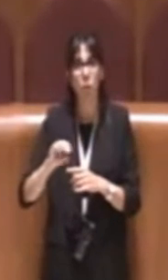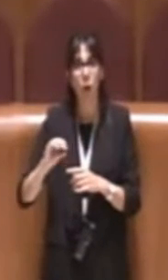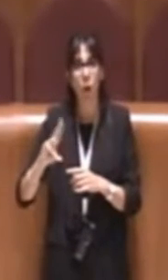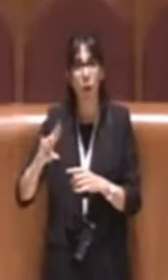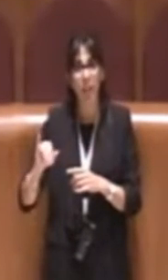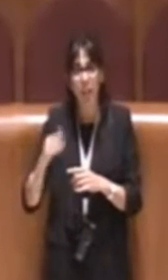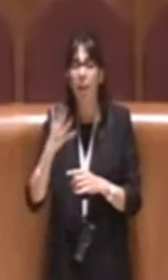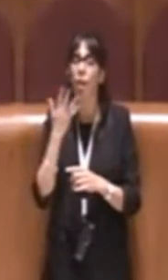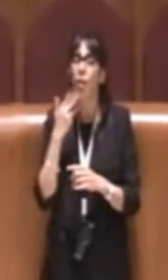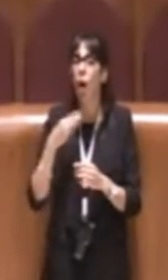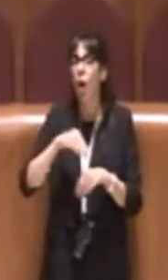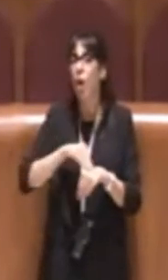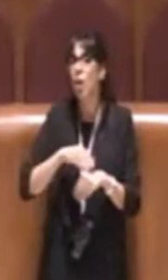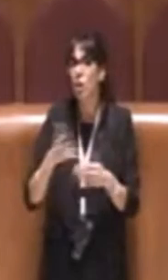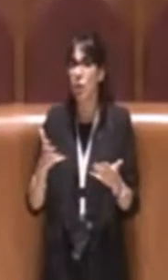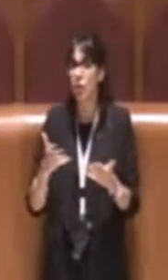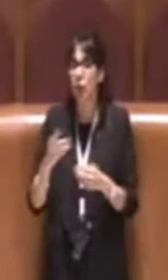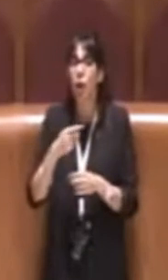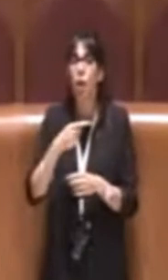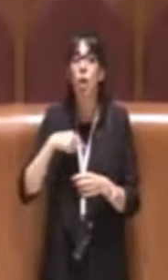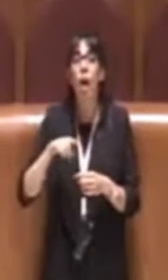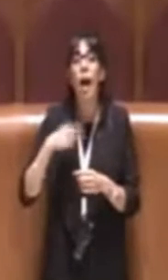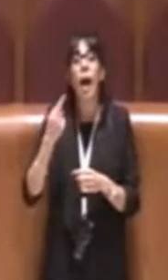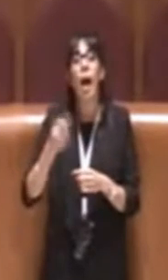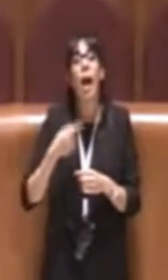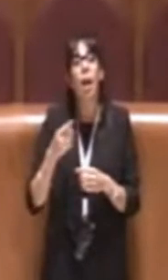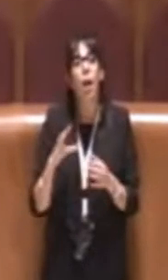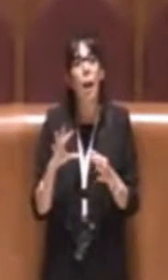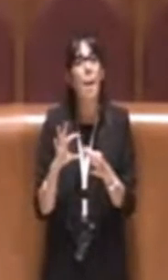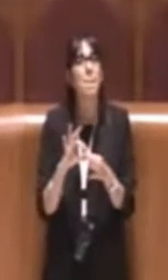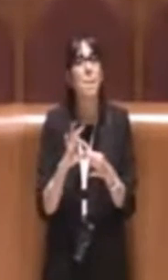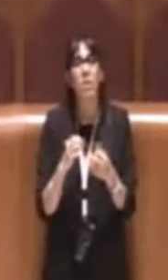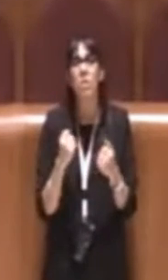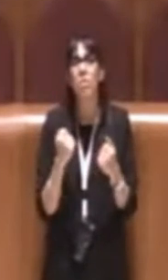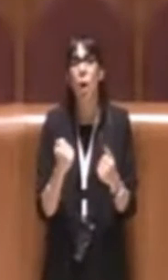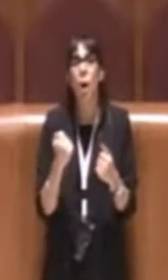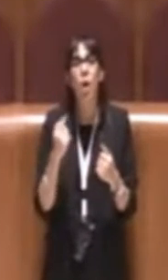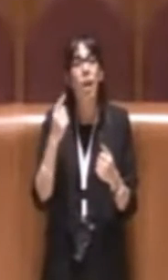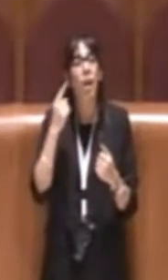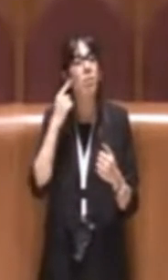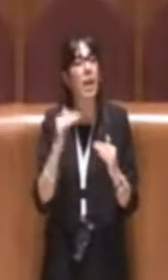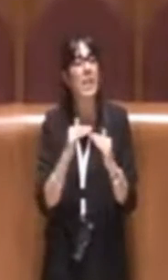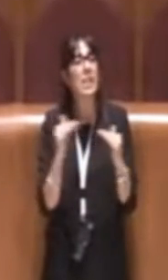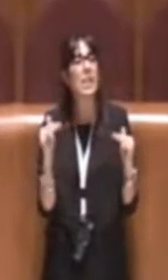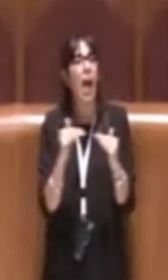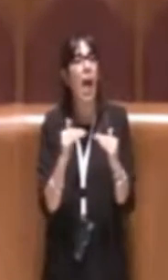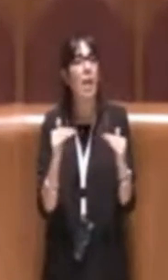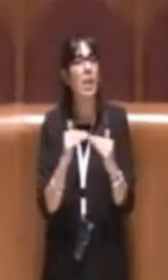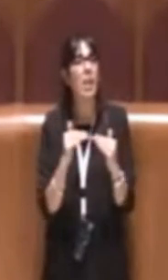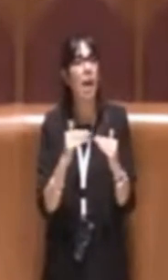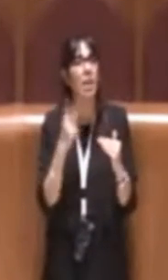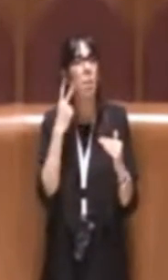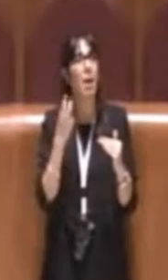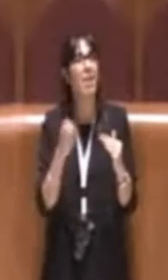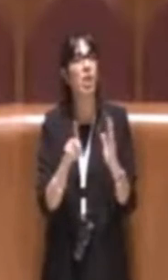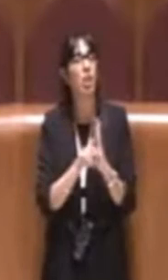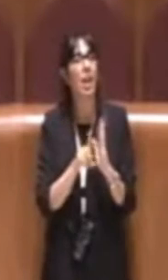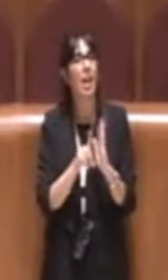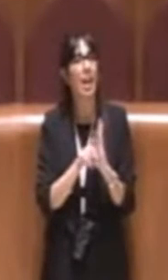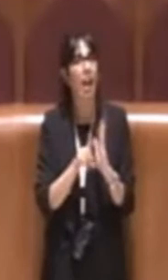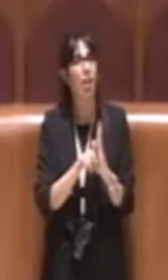molto legati all'idea dello standard così come previsto dal decreto